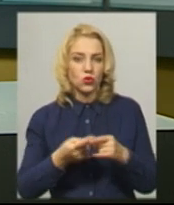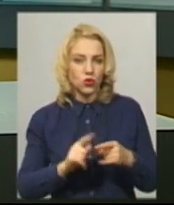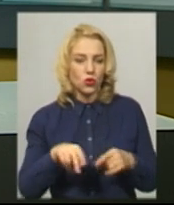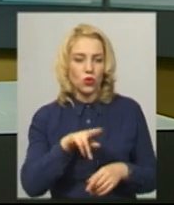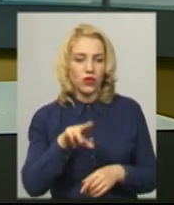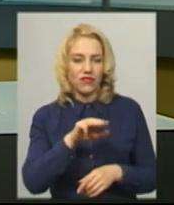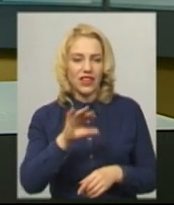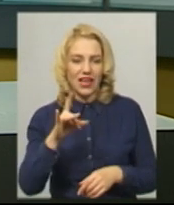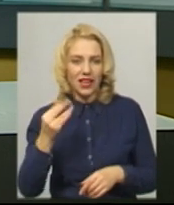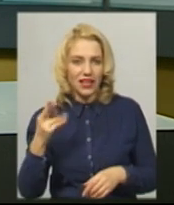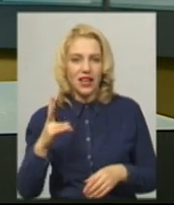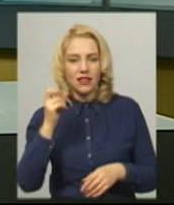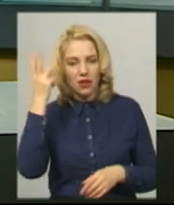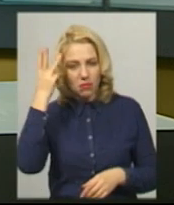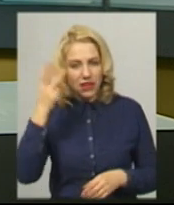Хмельниччині не фіксували.